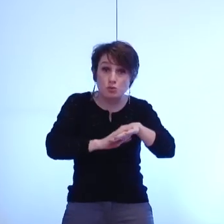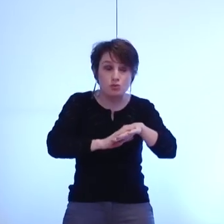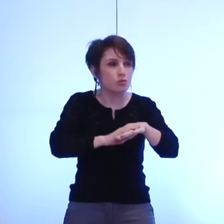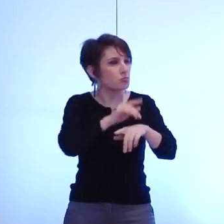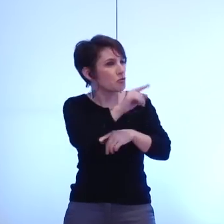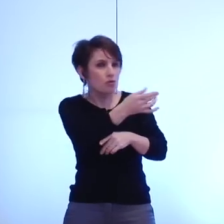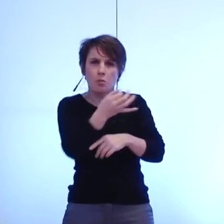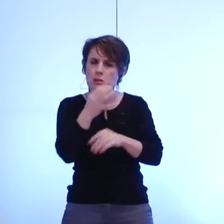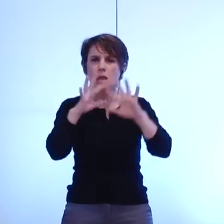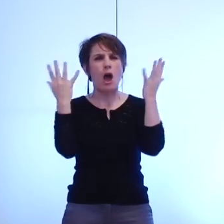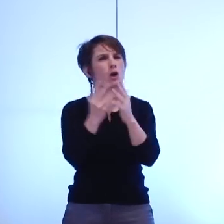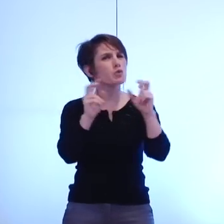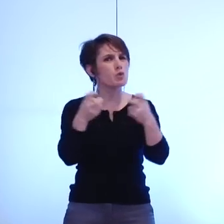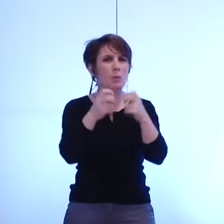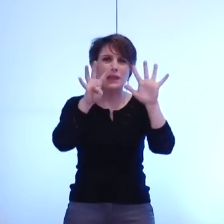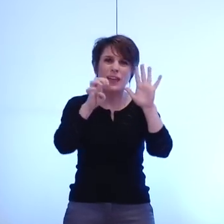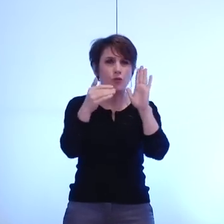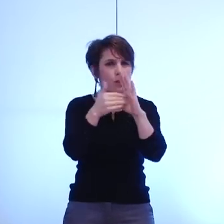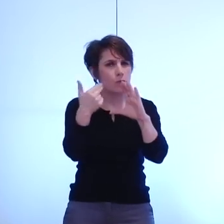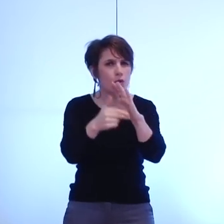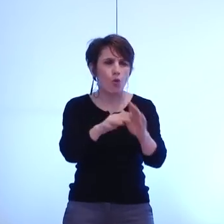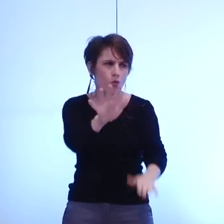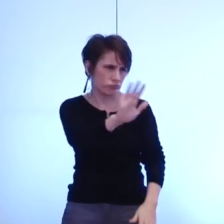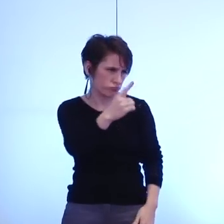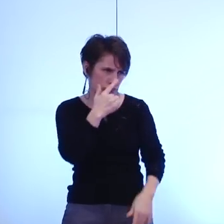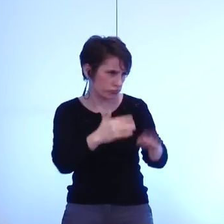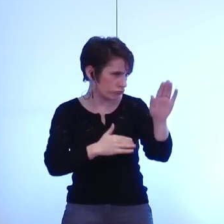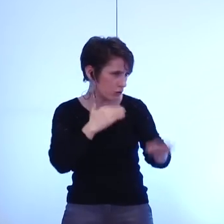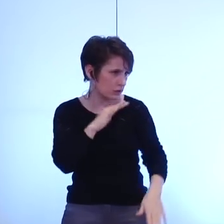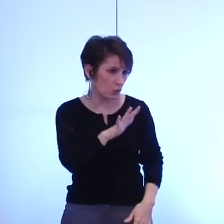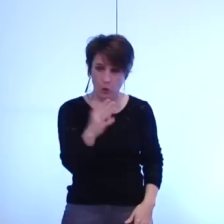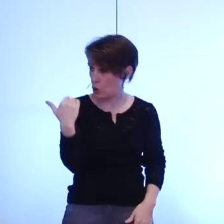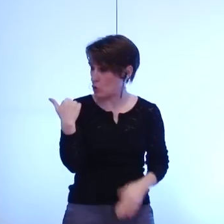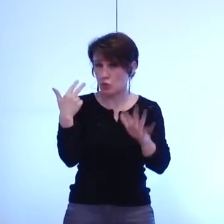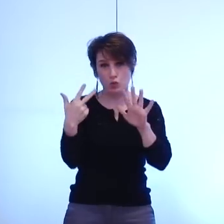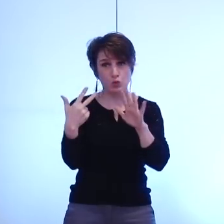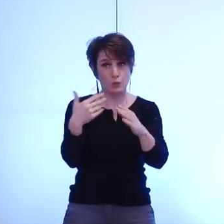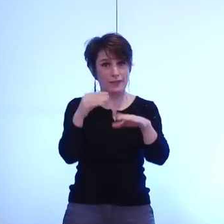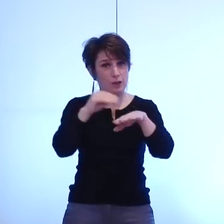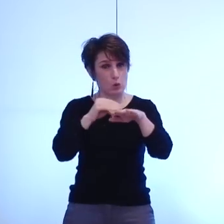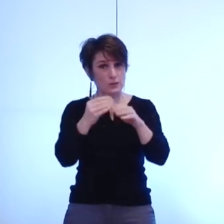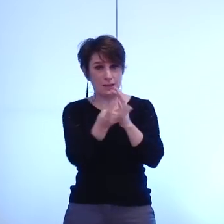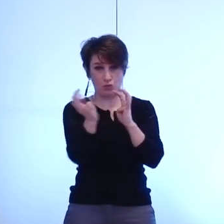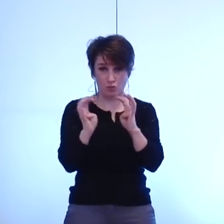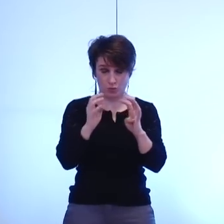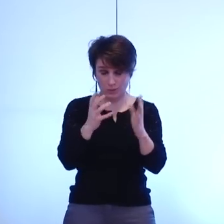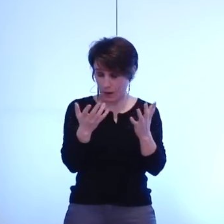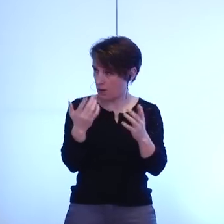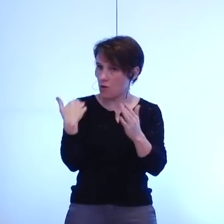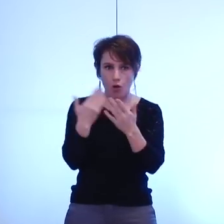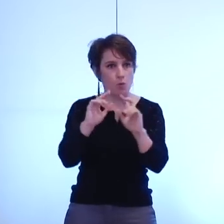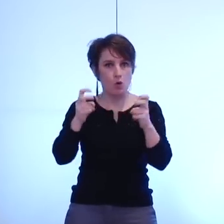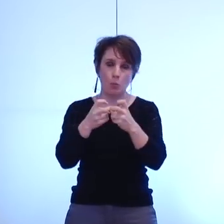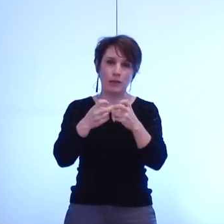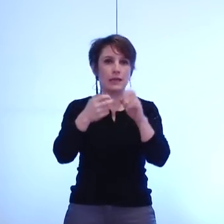indiquez est surestimée. Depuis 8 conseils le coût des retransmissions est inférieur à 6 000 euros par conseil. La première séance